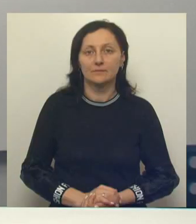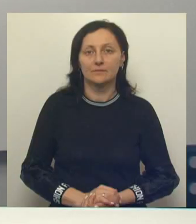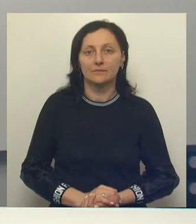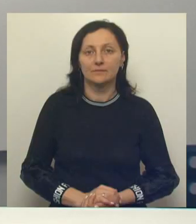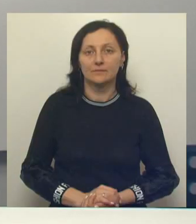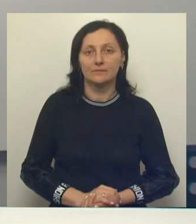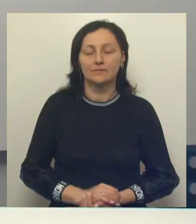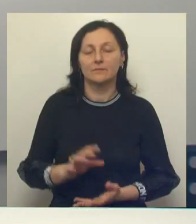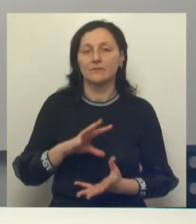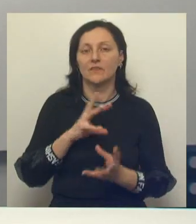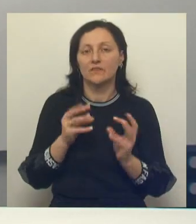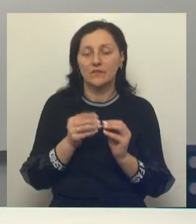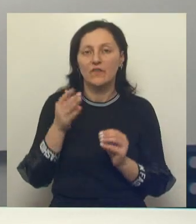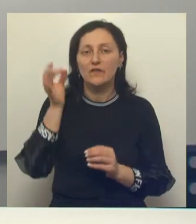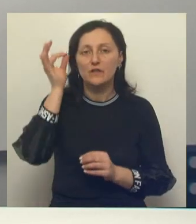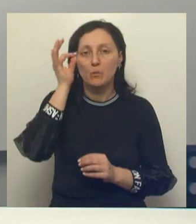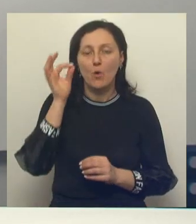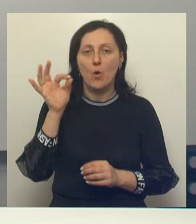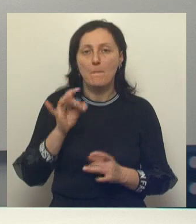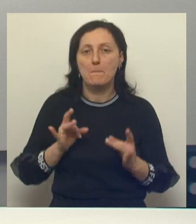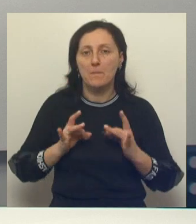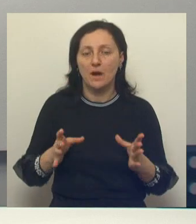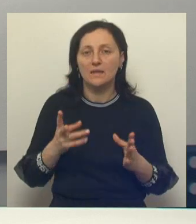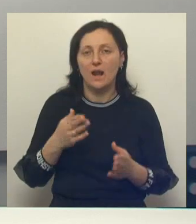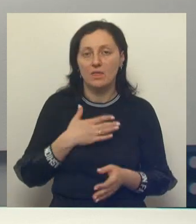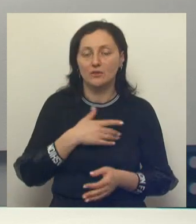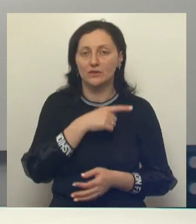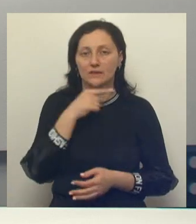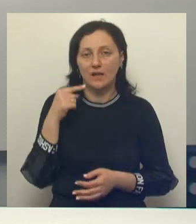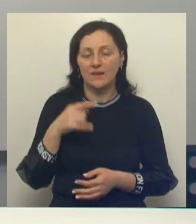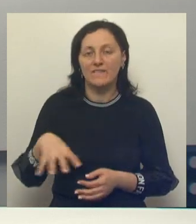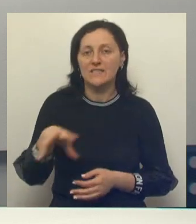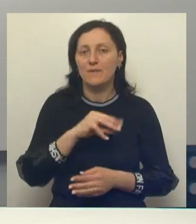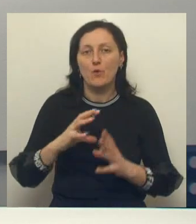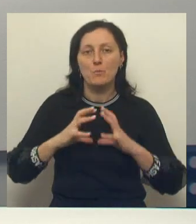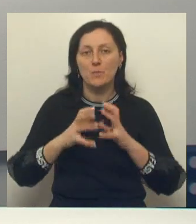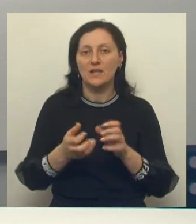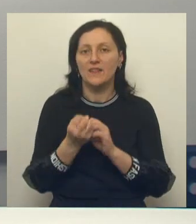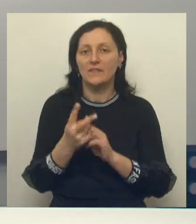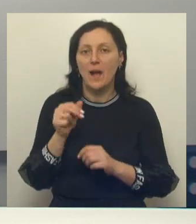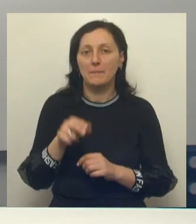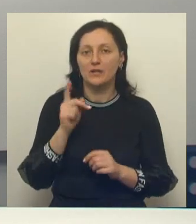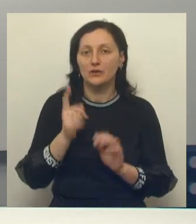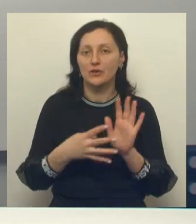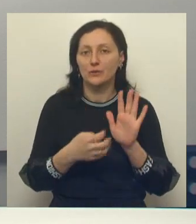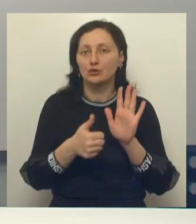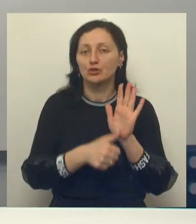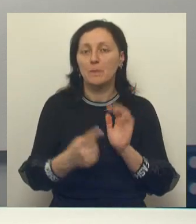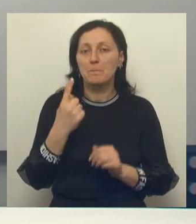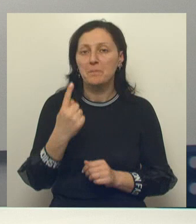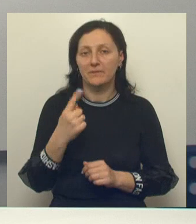В завершении вспомним о знаковой дате не только для нашей страны, но и всего мира. 12 апреля 1961